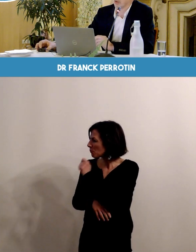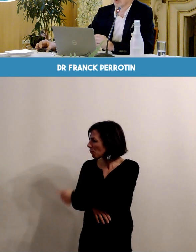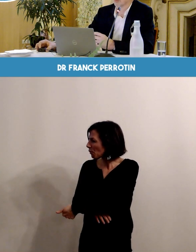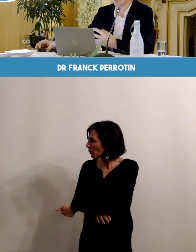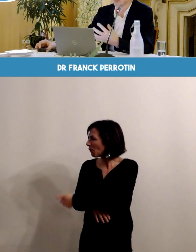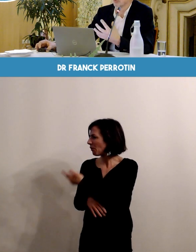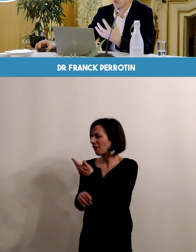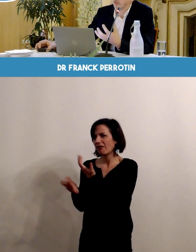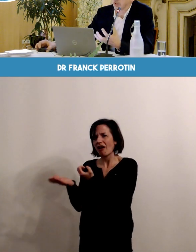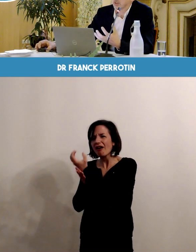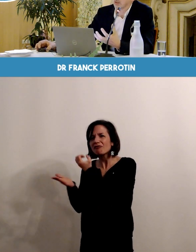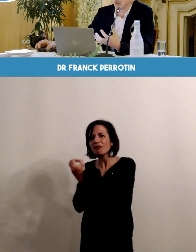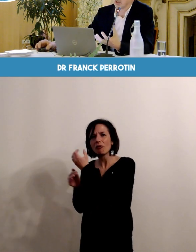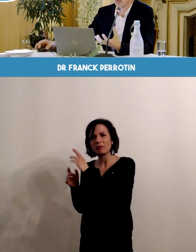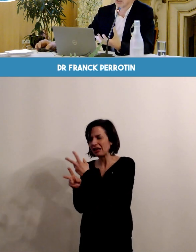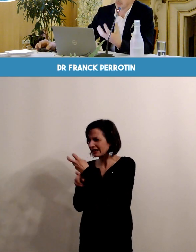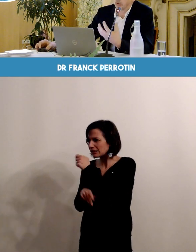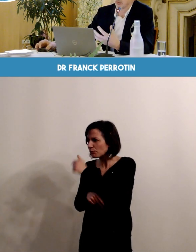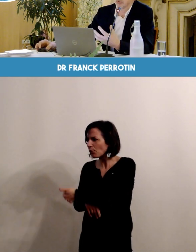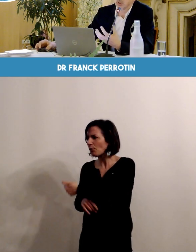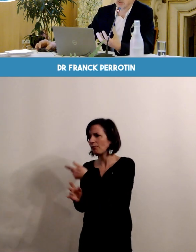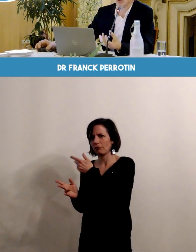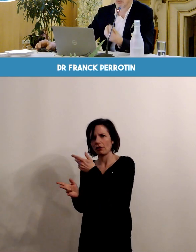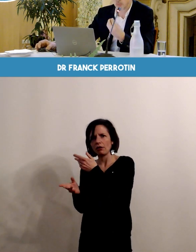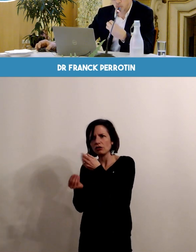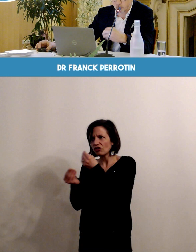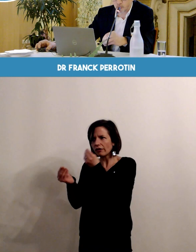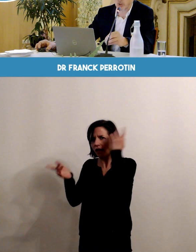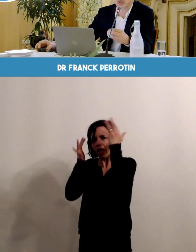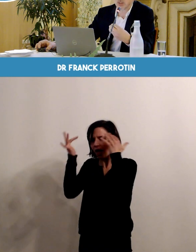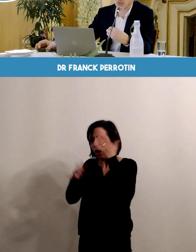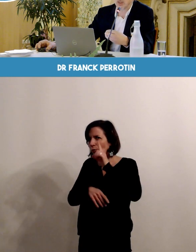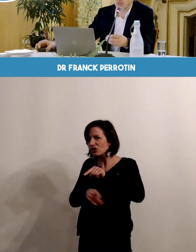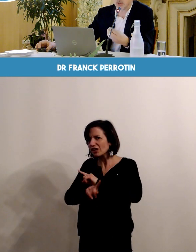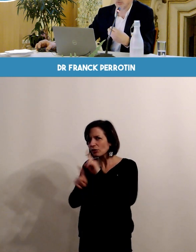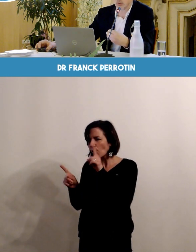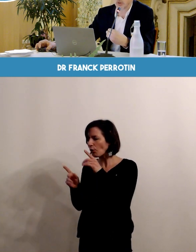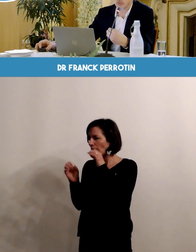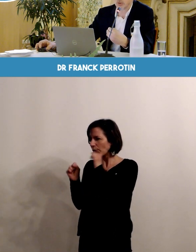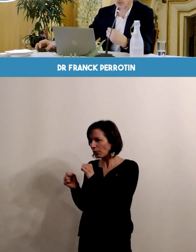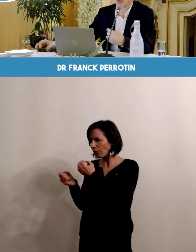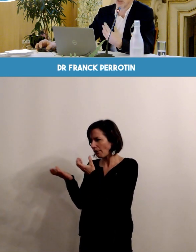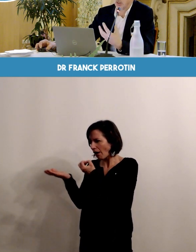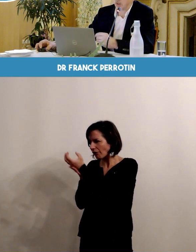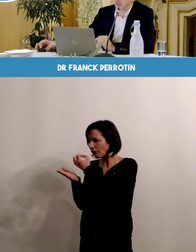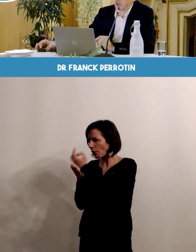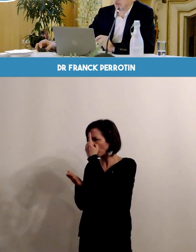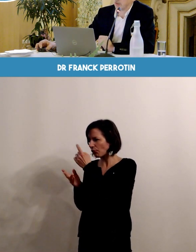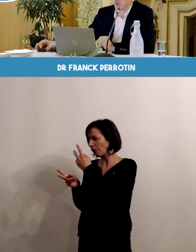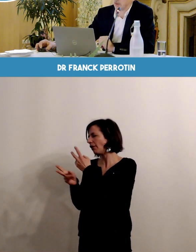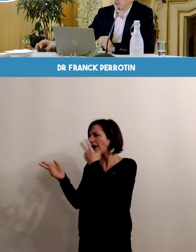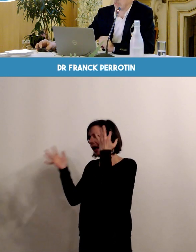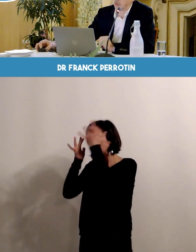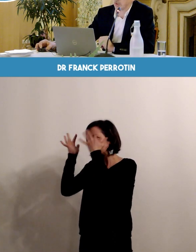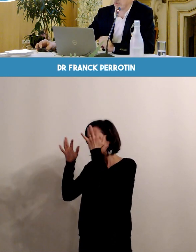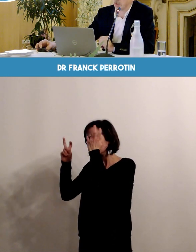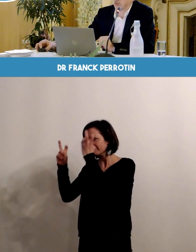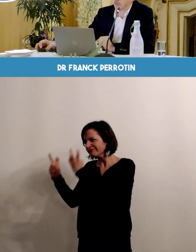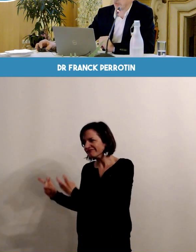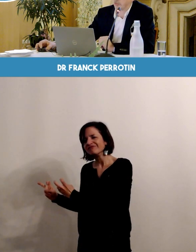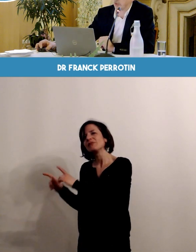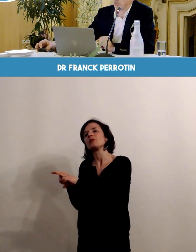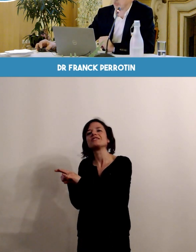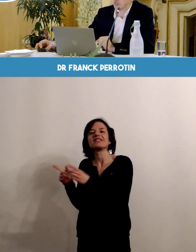forcément voir le risque comme quelque chose de néfaste, ça peut être aussi pour pouvoir essayer de l'éliminer ou de le réduire un